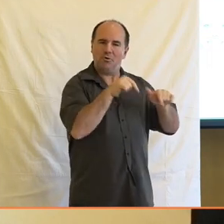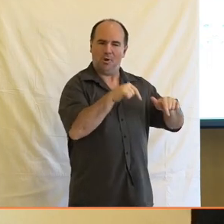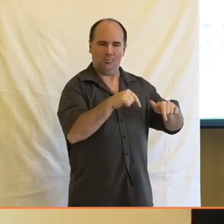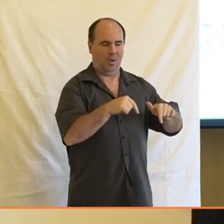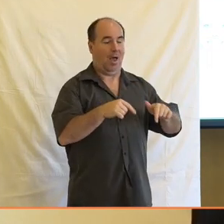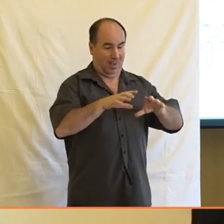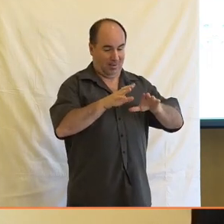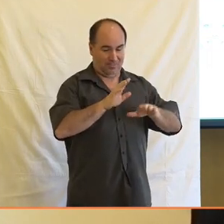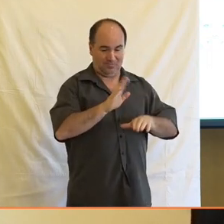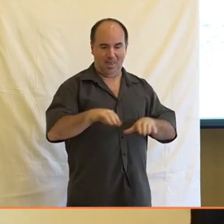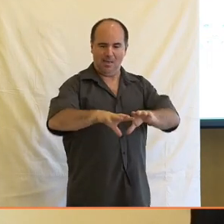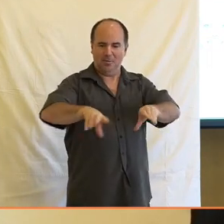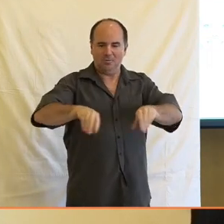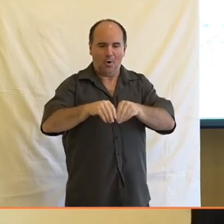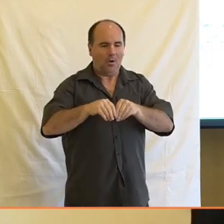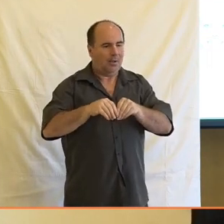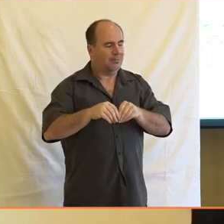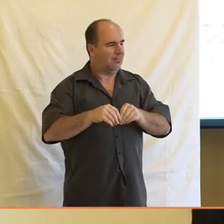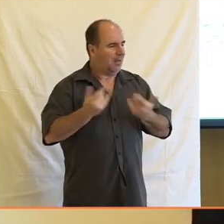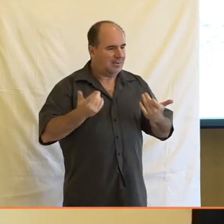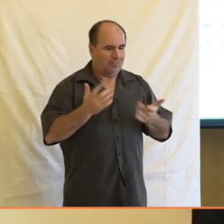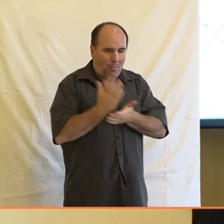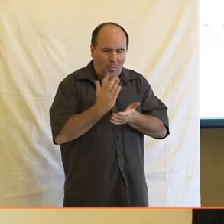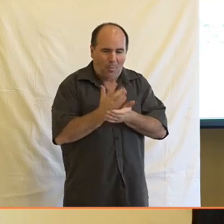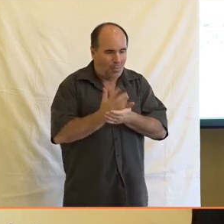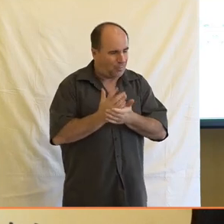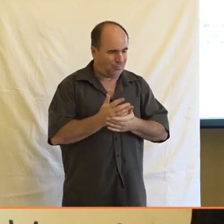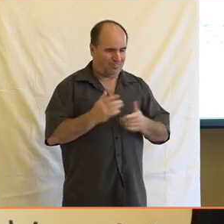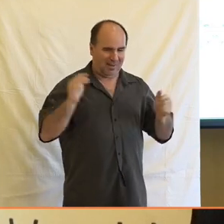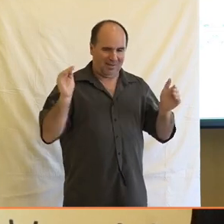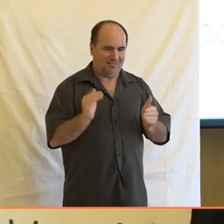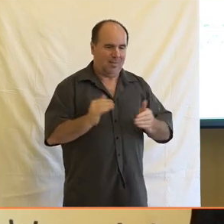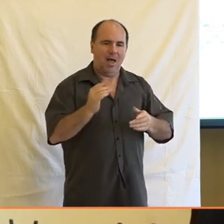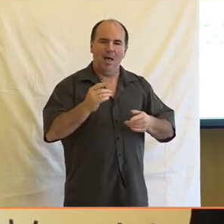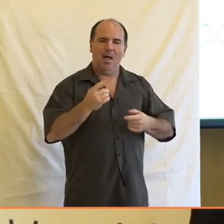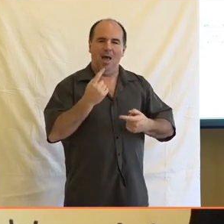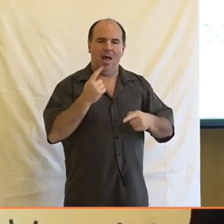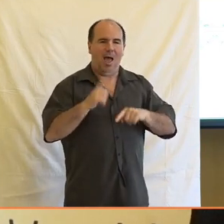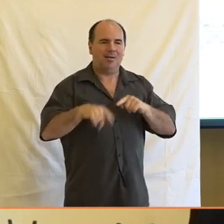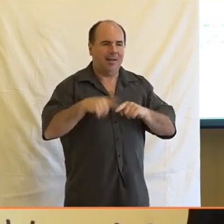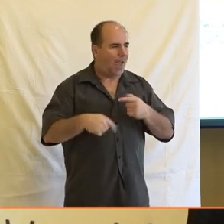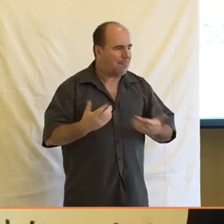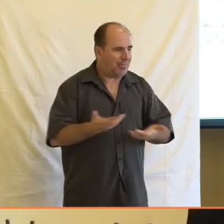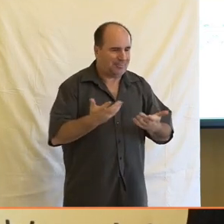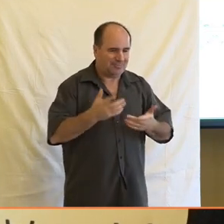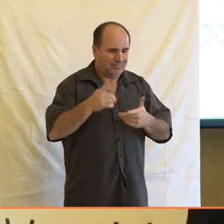přichází handicapované vlastně tím, že jejich rodiče v těchto dovednostech jsou velmi slabí.